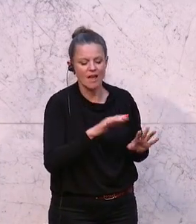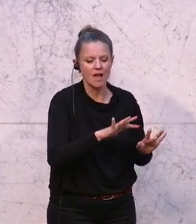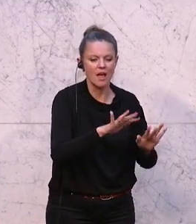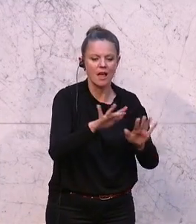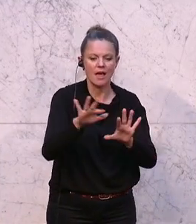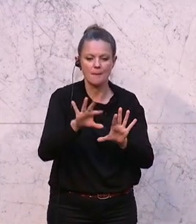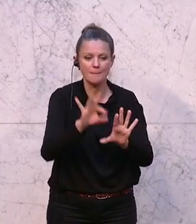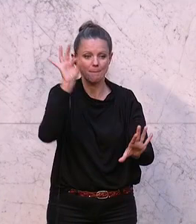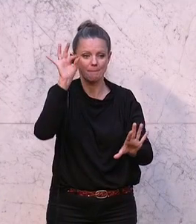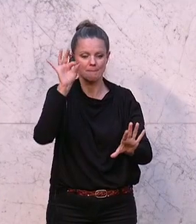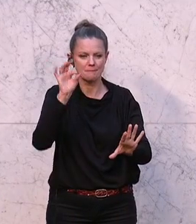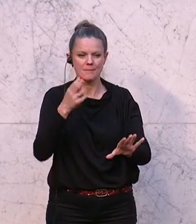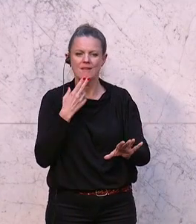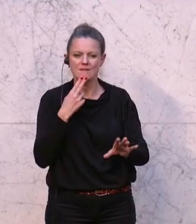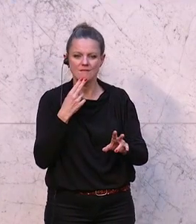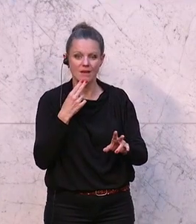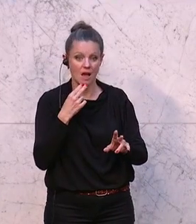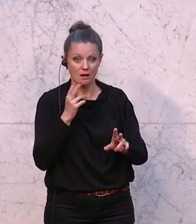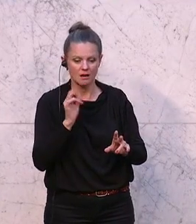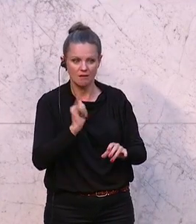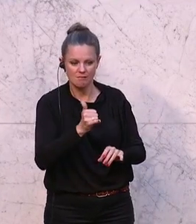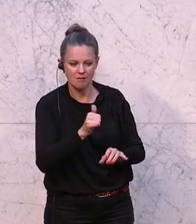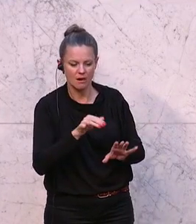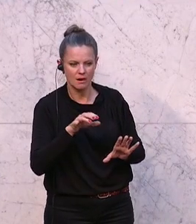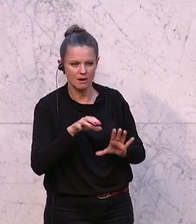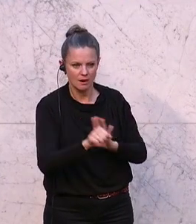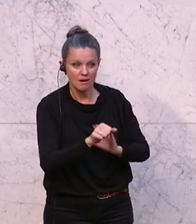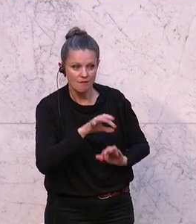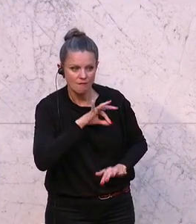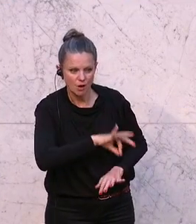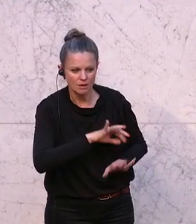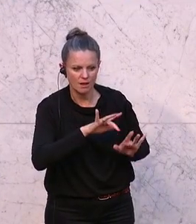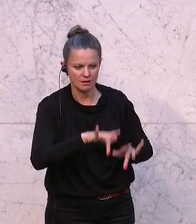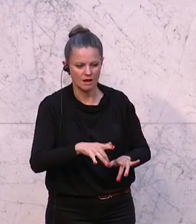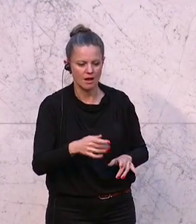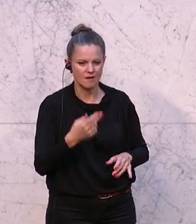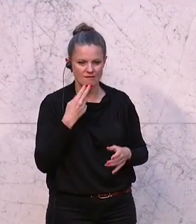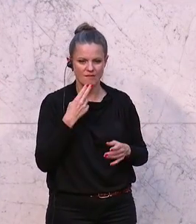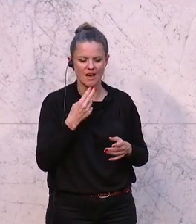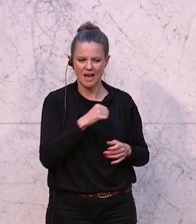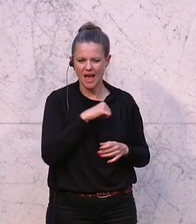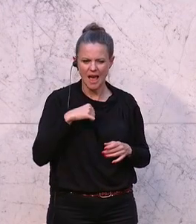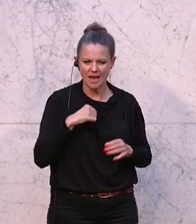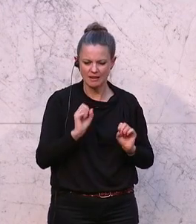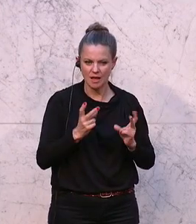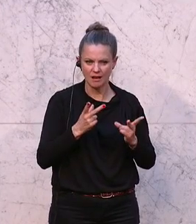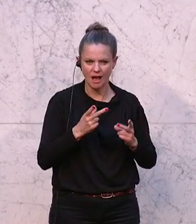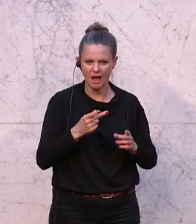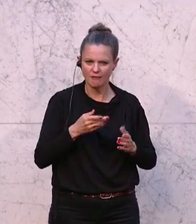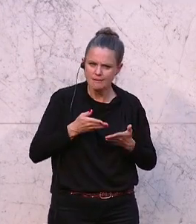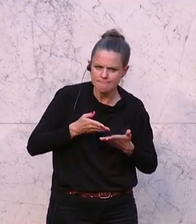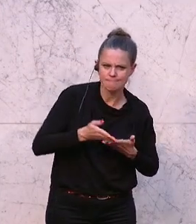an, wer ist anfällig dafür, wer könnte davon profitieren, wer kann sich nicht aus der eigenen Kraft durchsetzen.